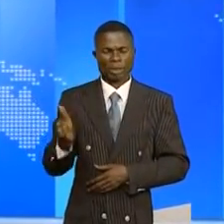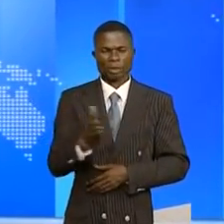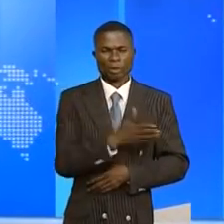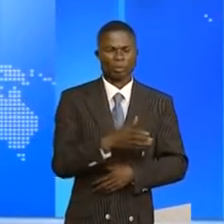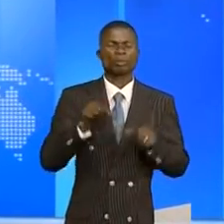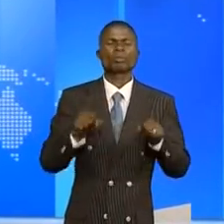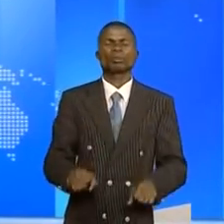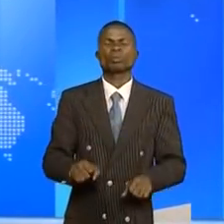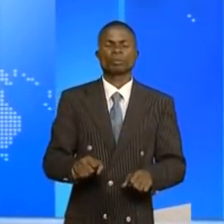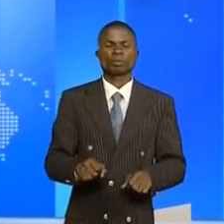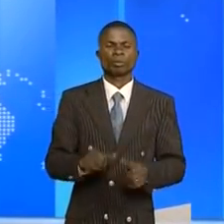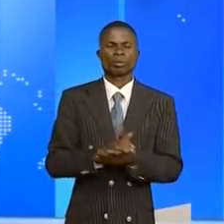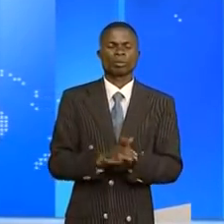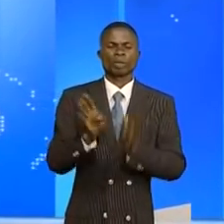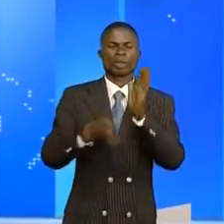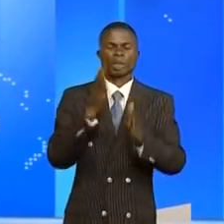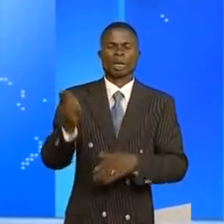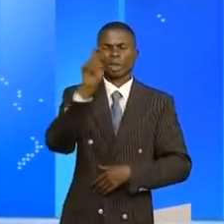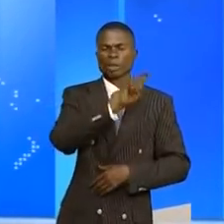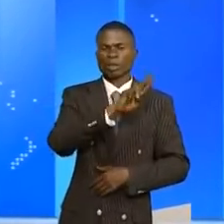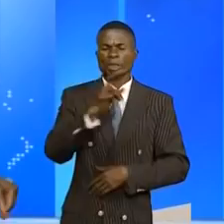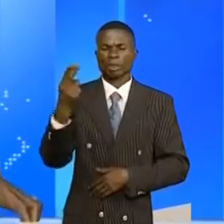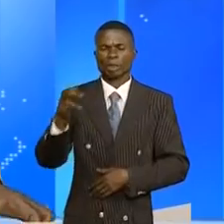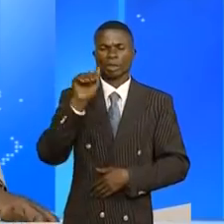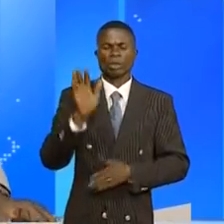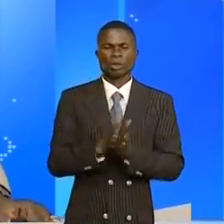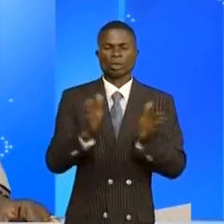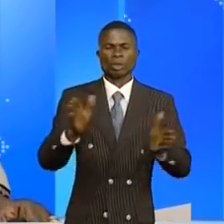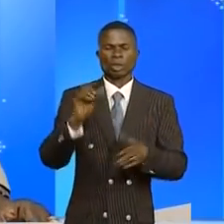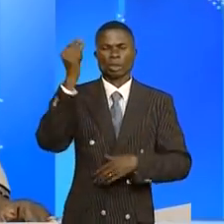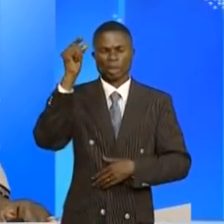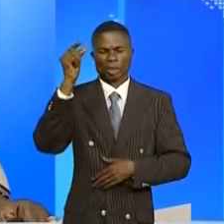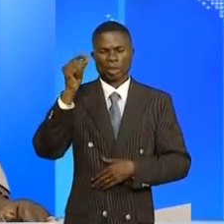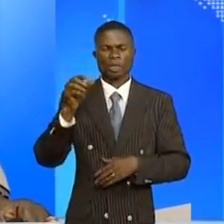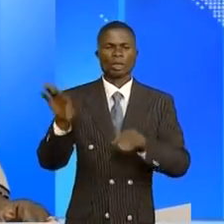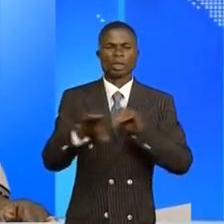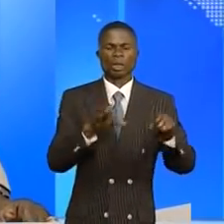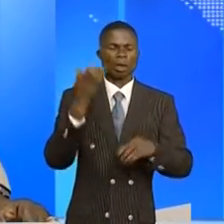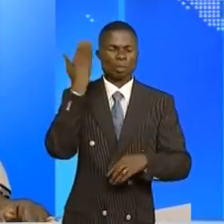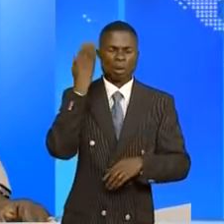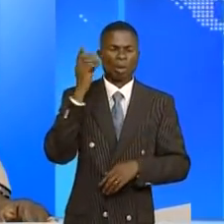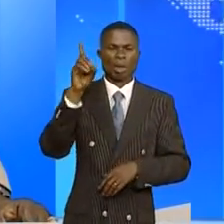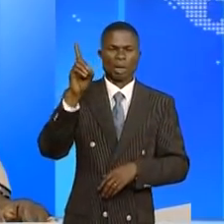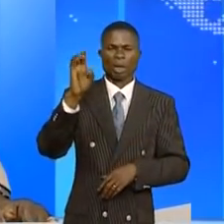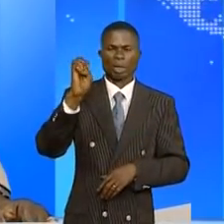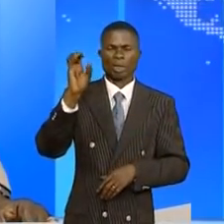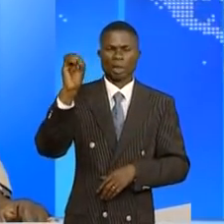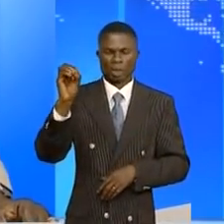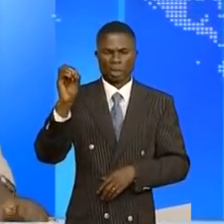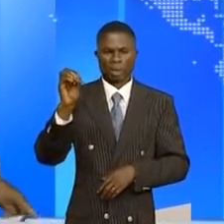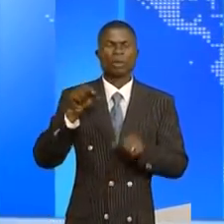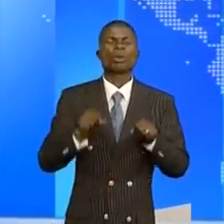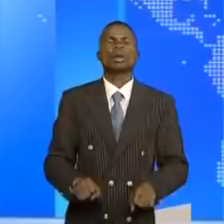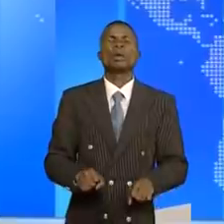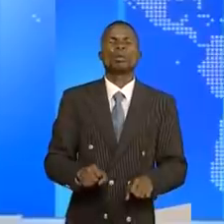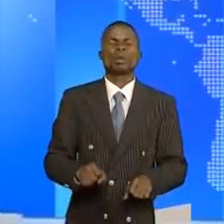Décédée en Galima Center le 14 avril 2020, le directeur général des douanes et accises, Deo Rouguiza, avait quitté la